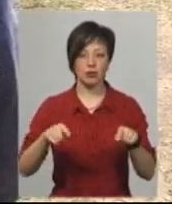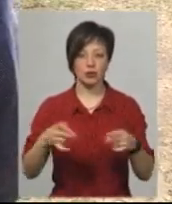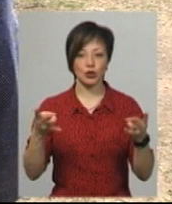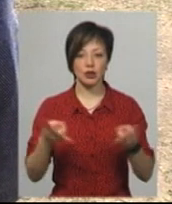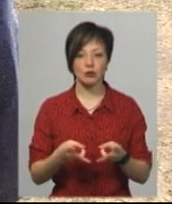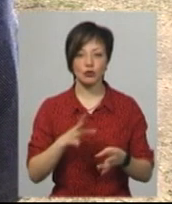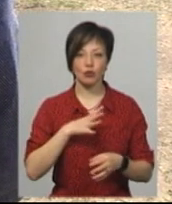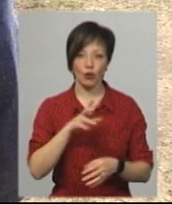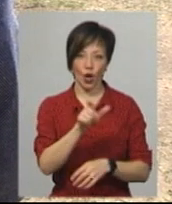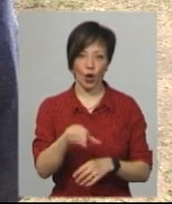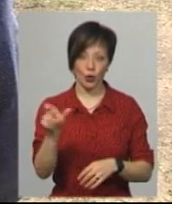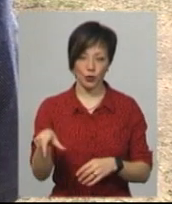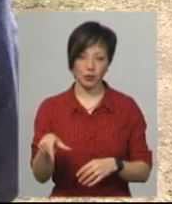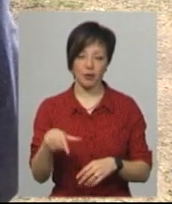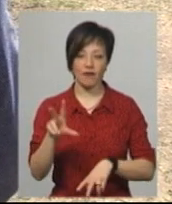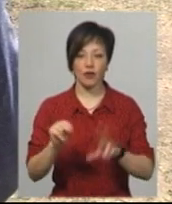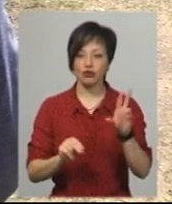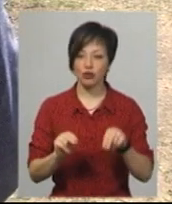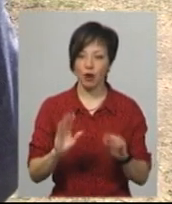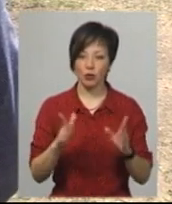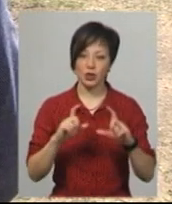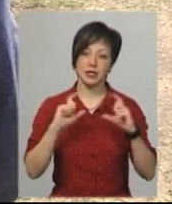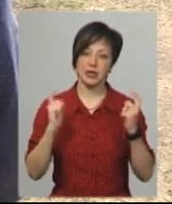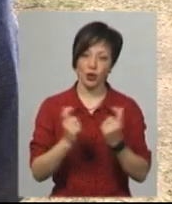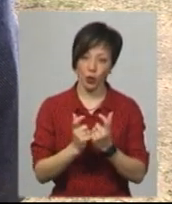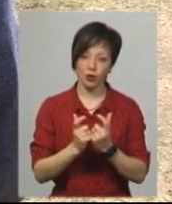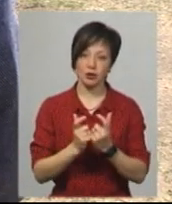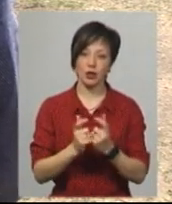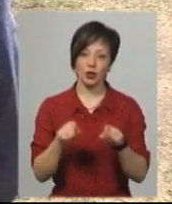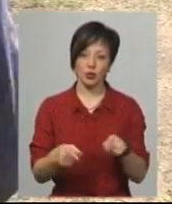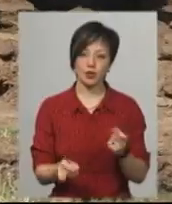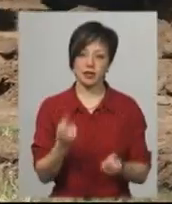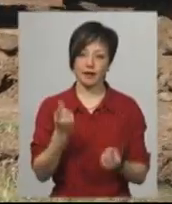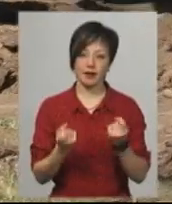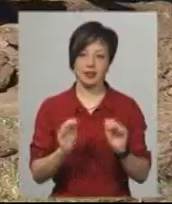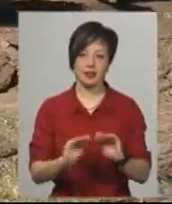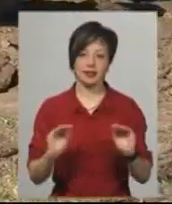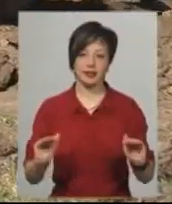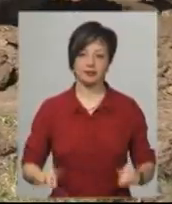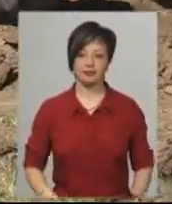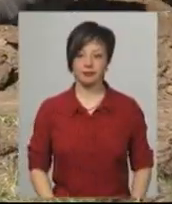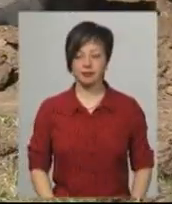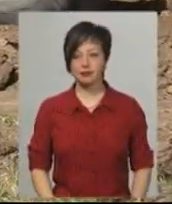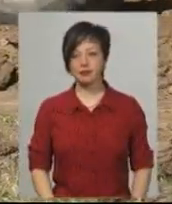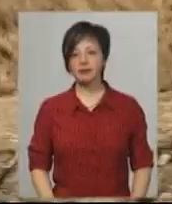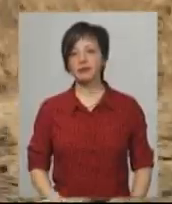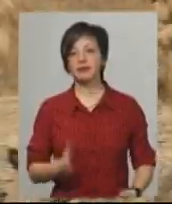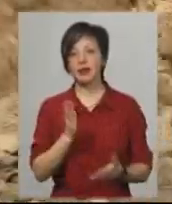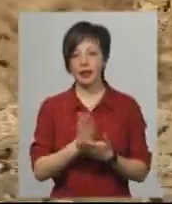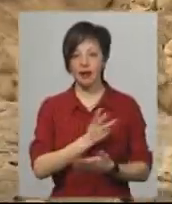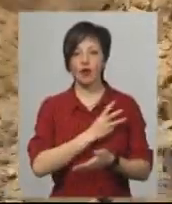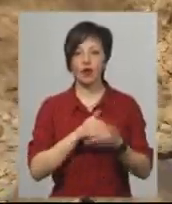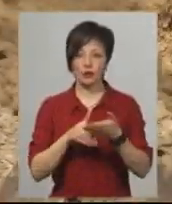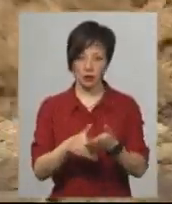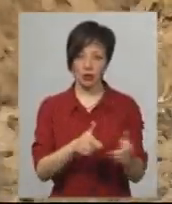щоб були люди. Ми вважаємо, що як буде стадіон, тут з'являться дітки. За словами Василя Новачка, є волонтери готові